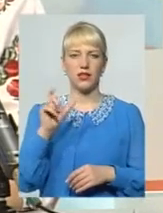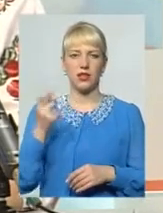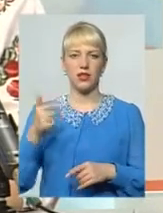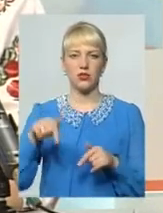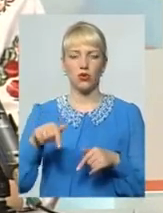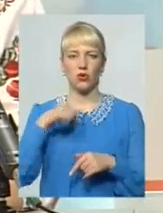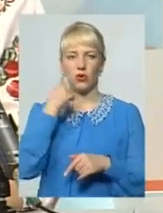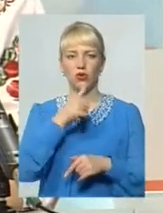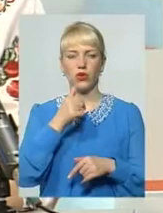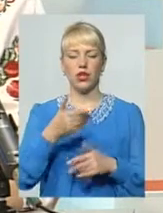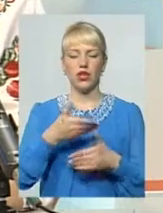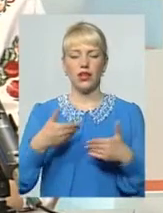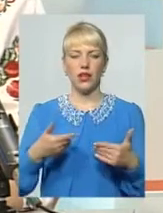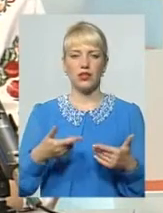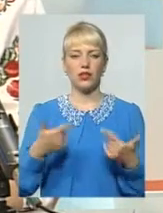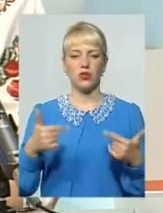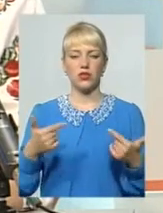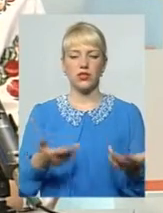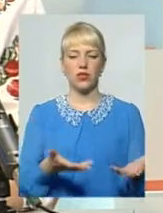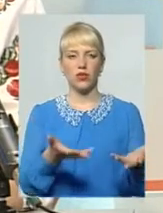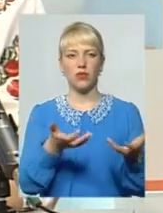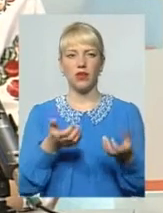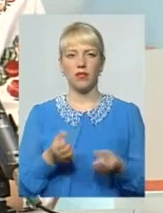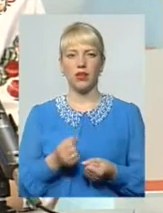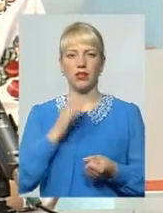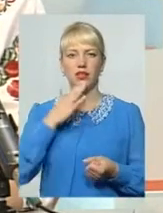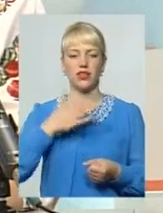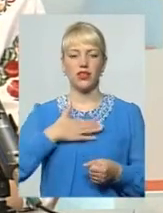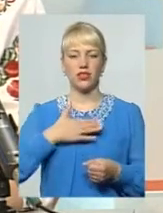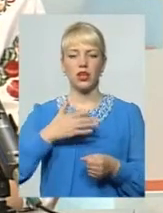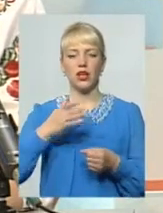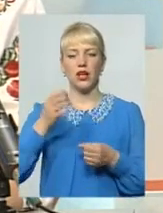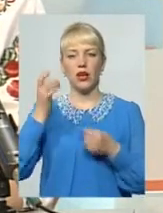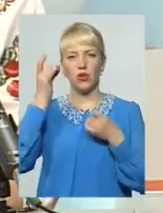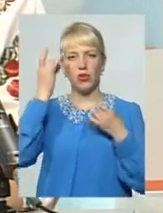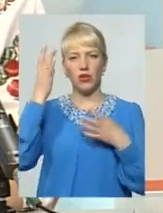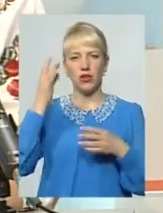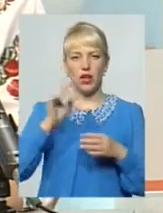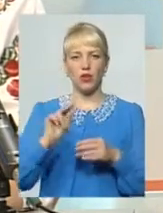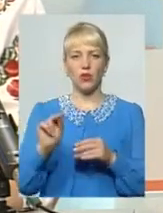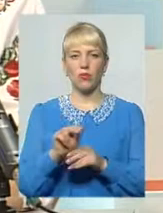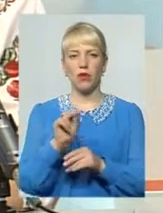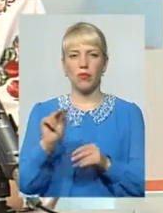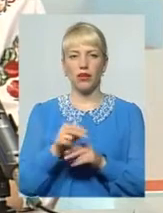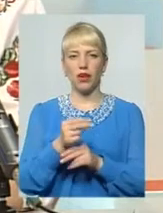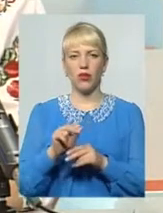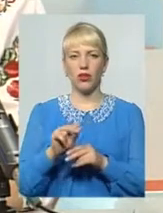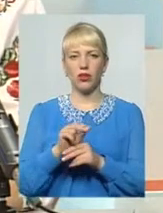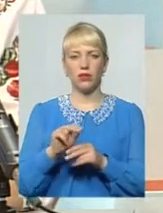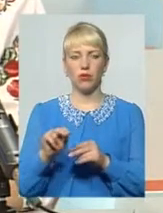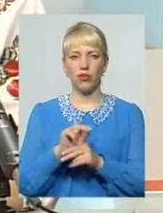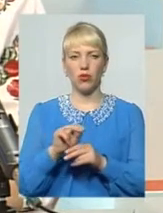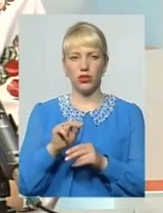Нас гостинно приймала наша педагогічна, гуманітарно-педагогічна академія І ми